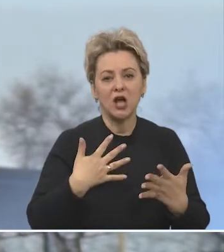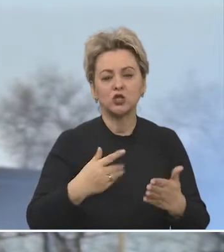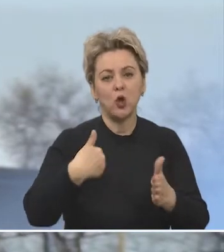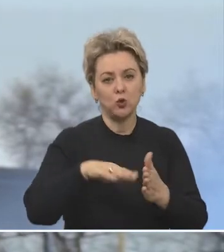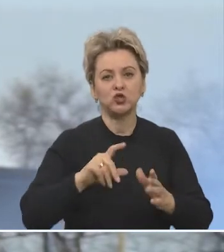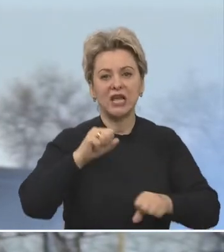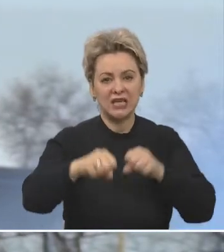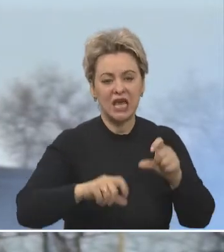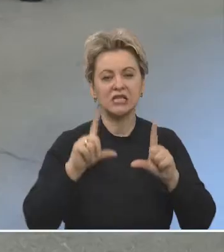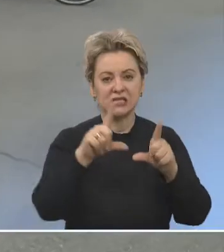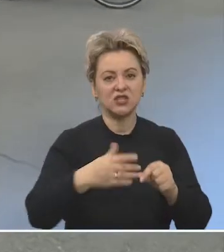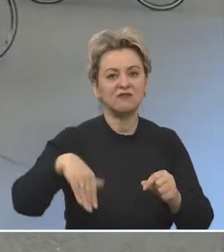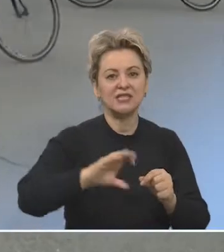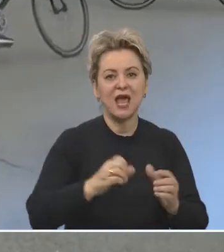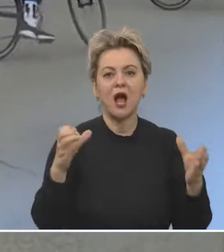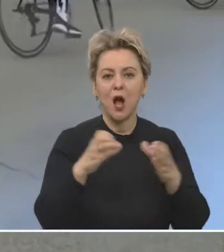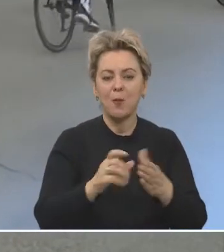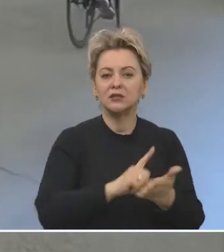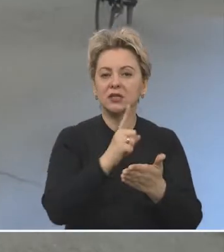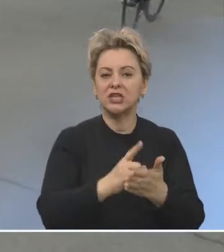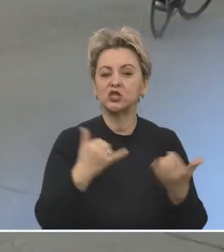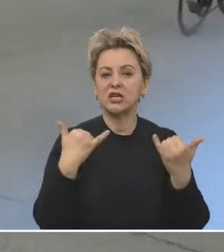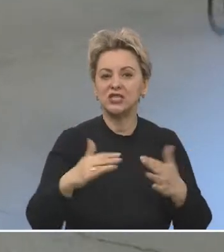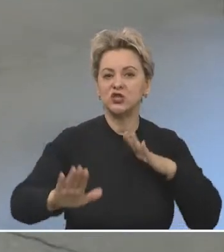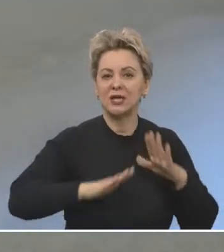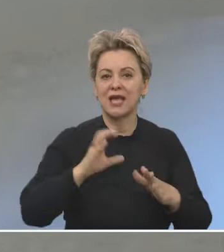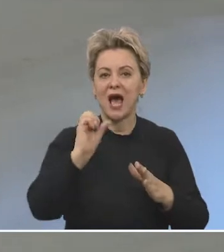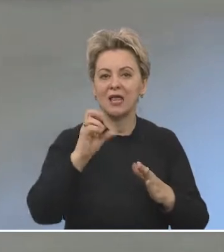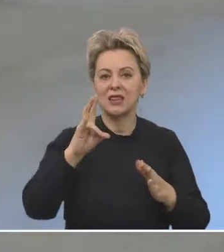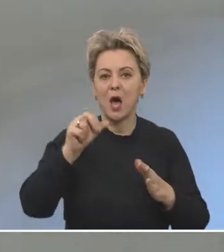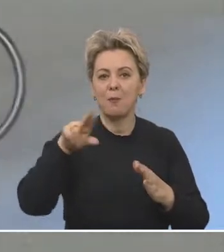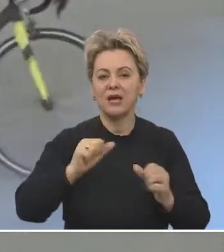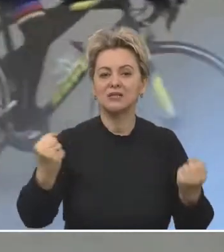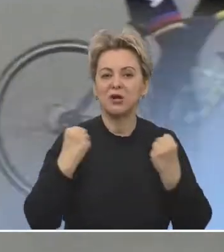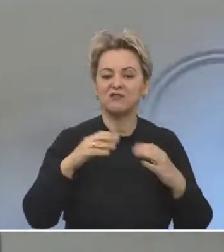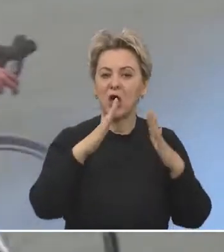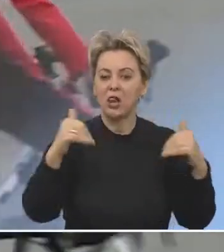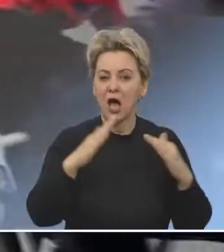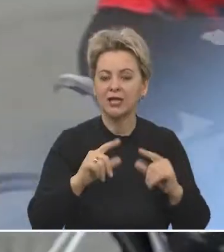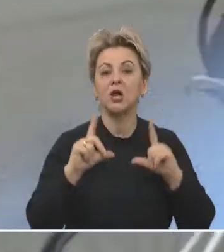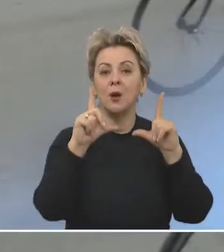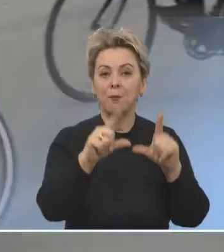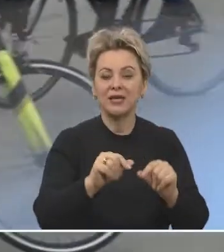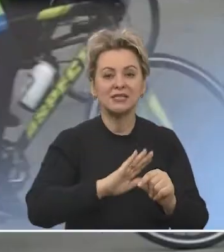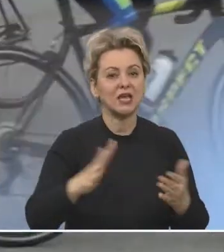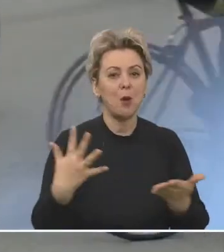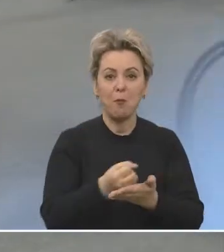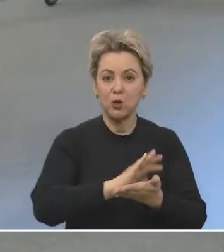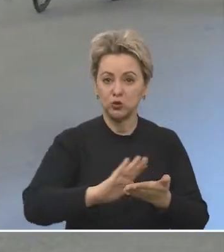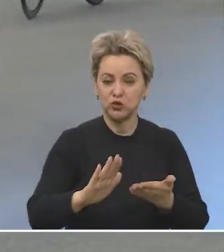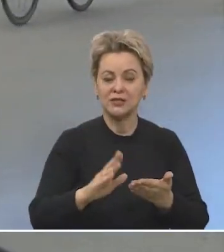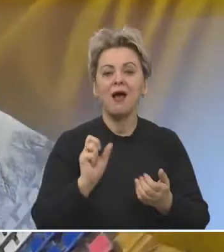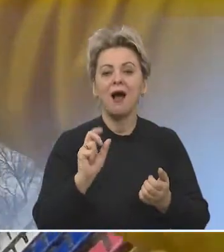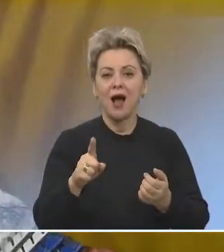мне кажется, лучше ездить. Вся сальская команда должна была сейчас тренироваться в Анапе, в спортивном лагере. Но поездка не